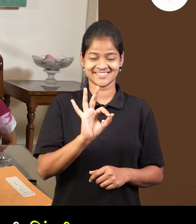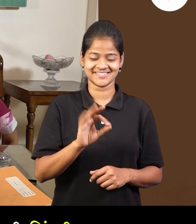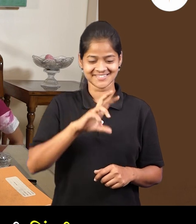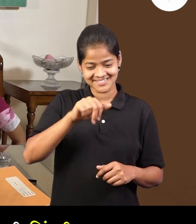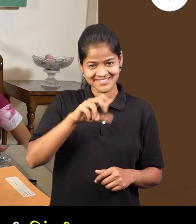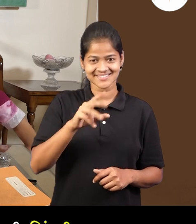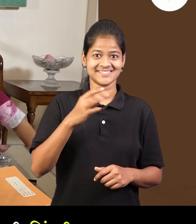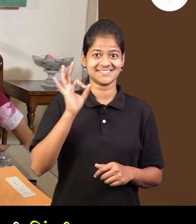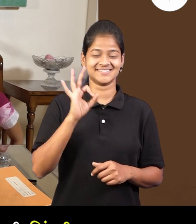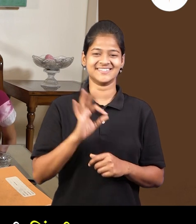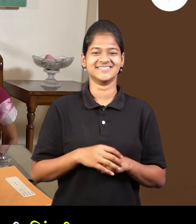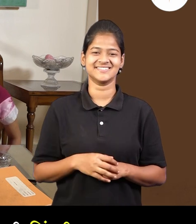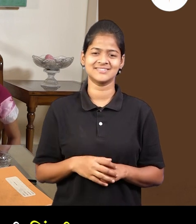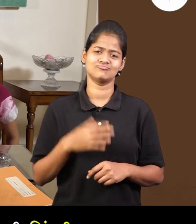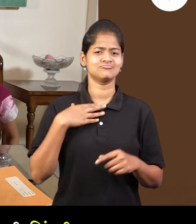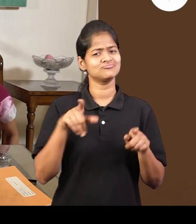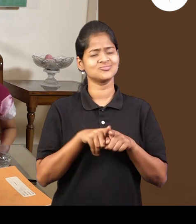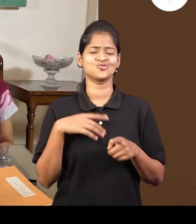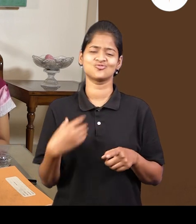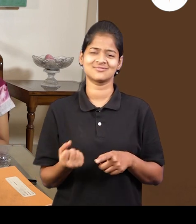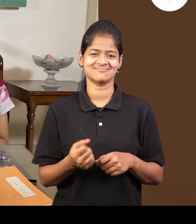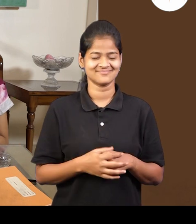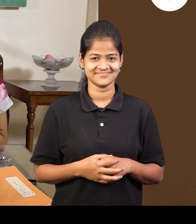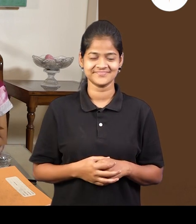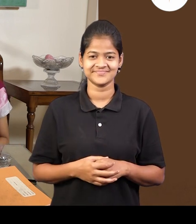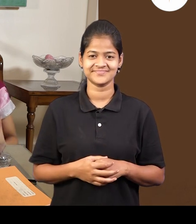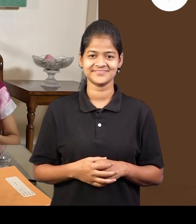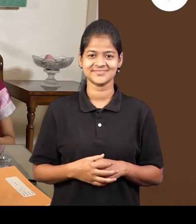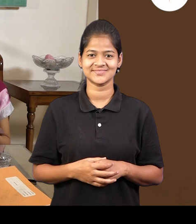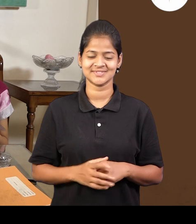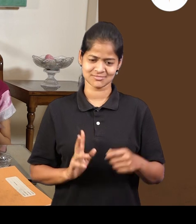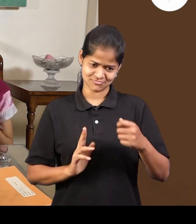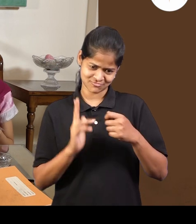अरे वाँ, किती चान फिर ते तुझे भेंगरी अता मीपण गरना है